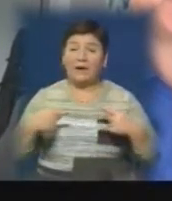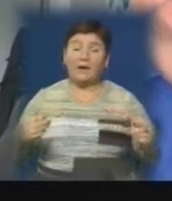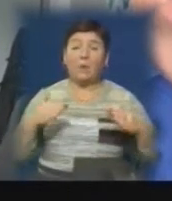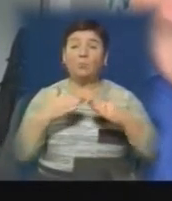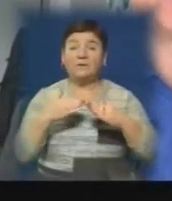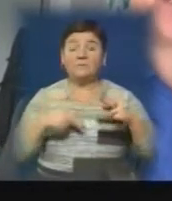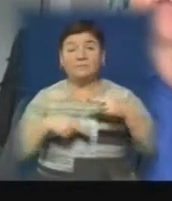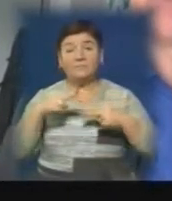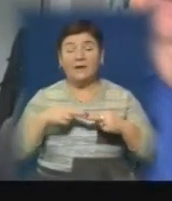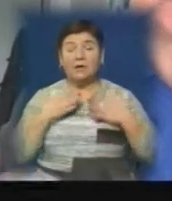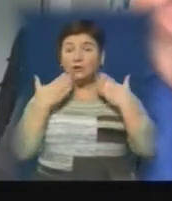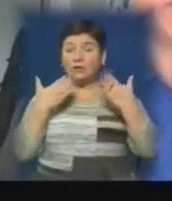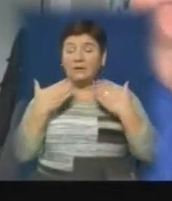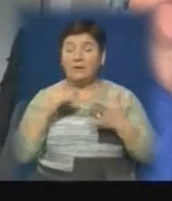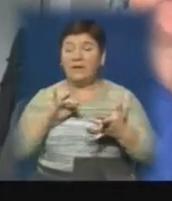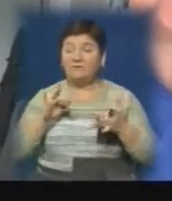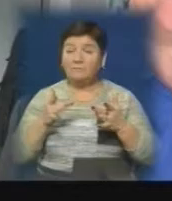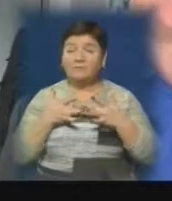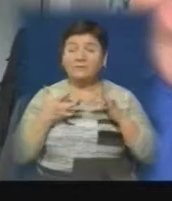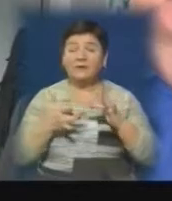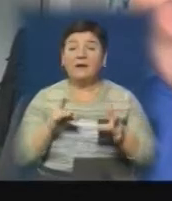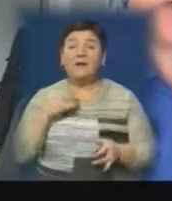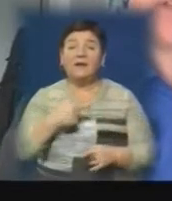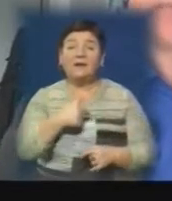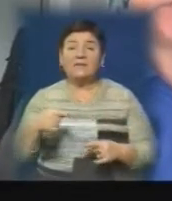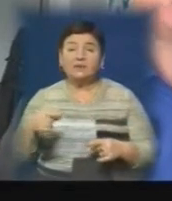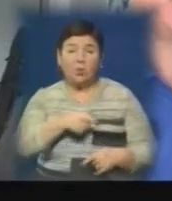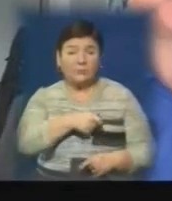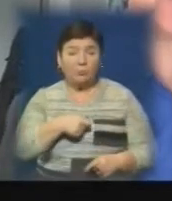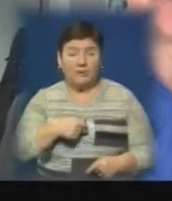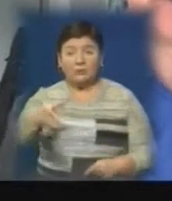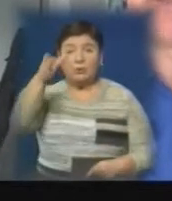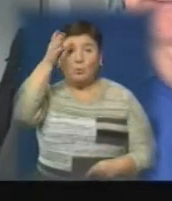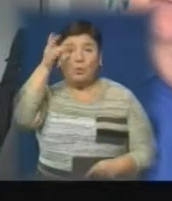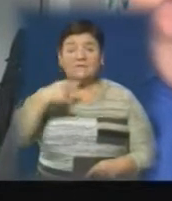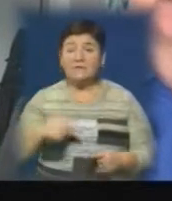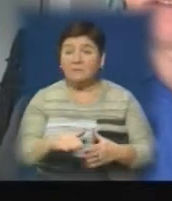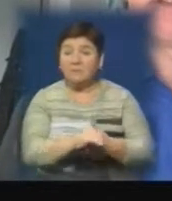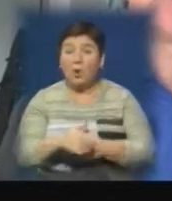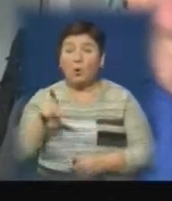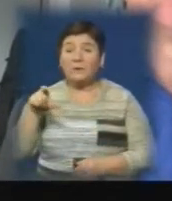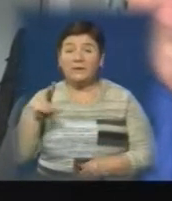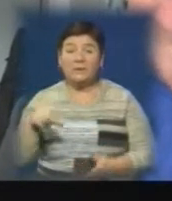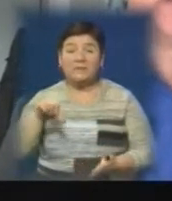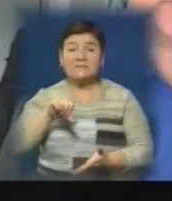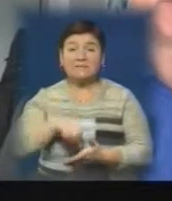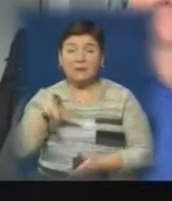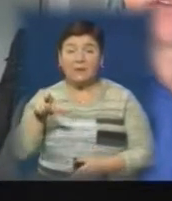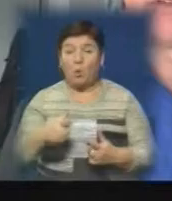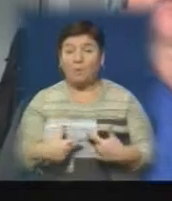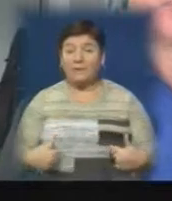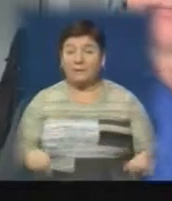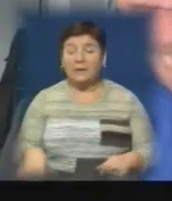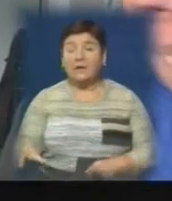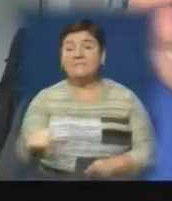будівництва. Читачами нашого інформаційного порталу є депутати різного рівня, науковці, суспільно активні громадяни, представники громадських об'єднань.